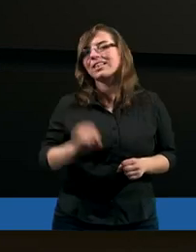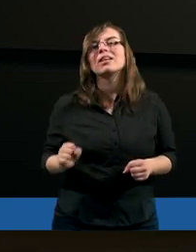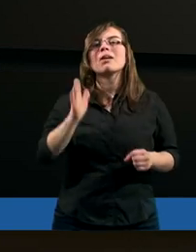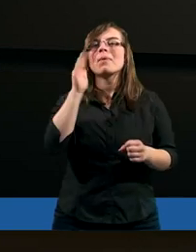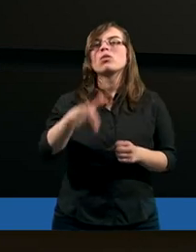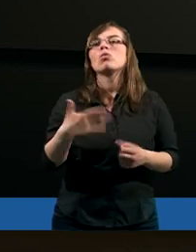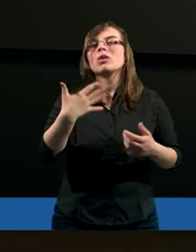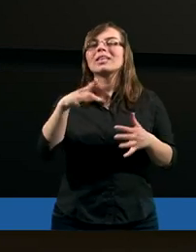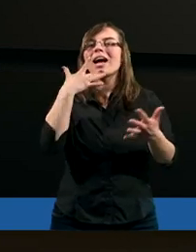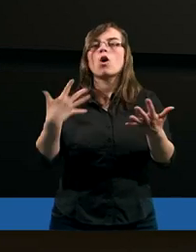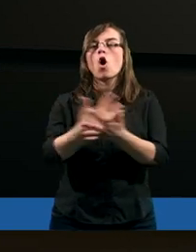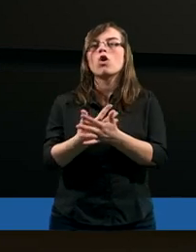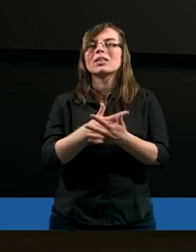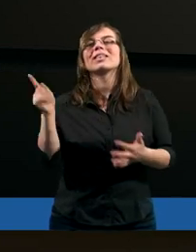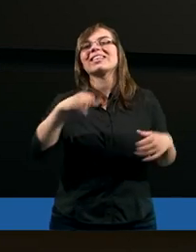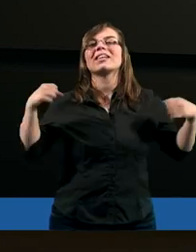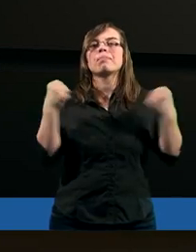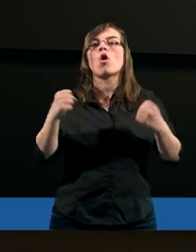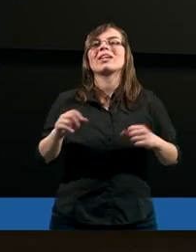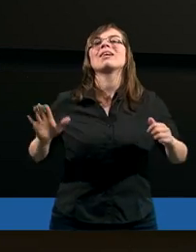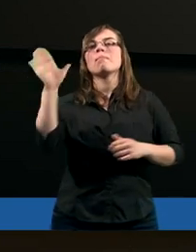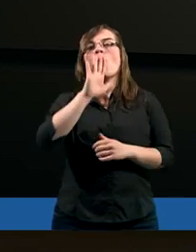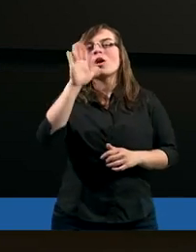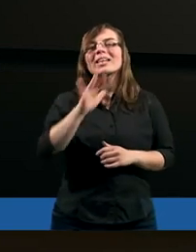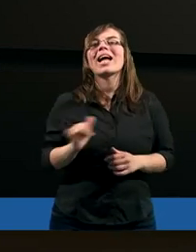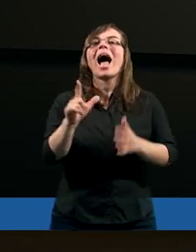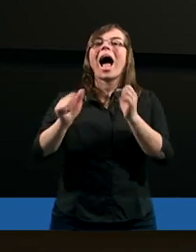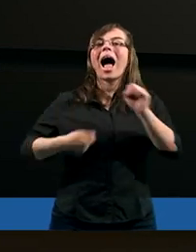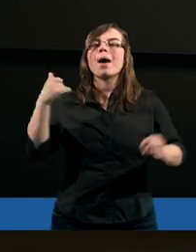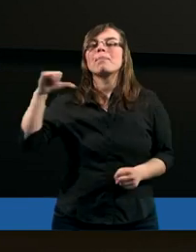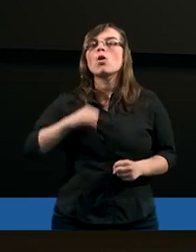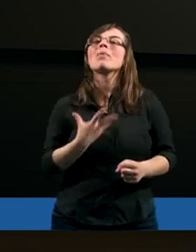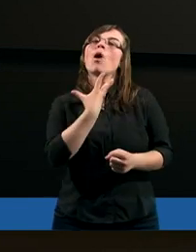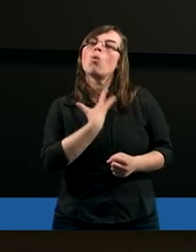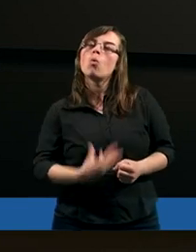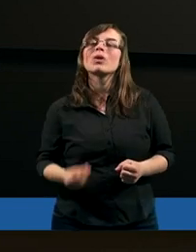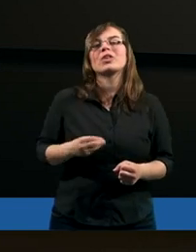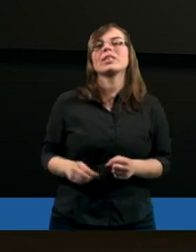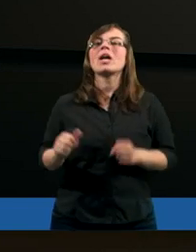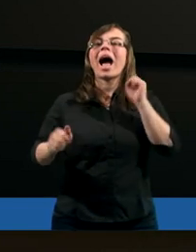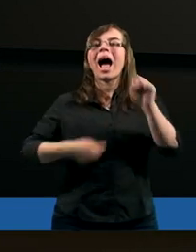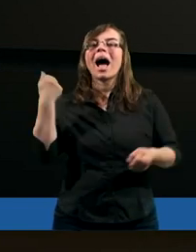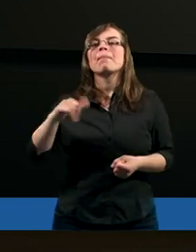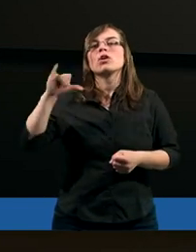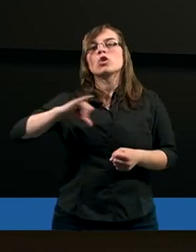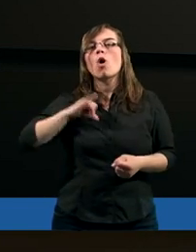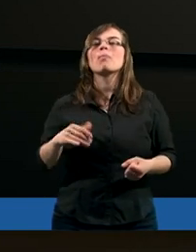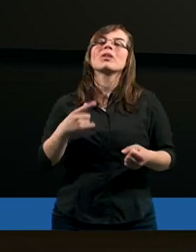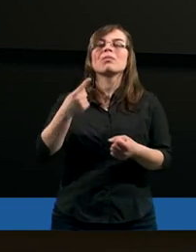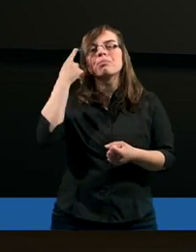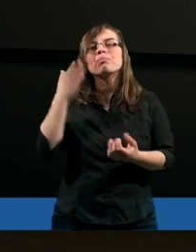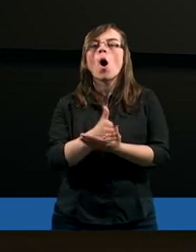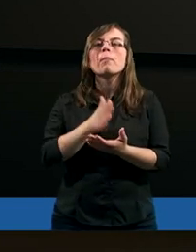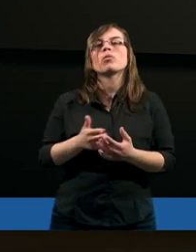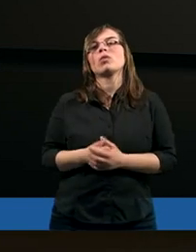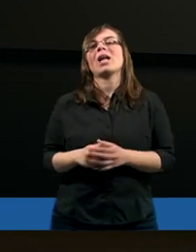nigdy będąc tutaj nie korzysta z mocy boskiej, aby sobie ulżyć, aby sobie